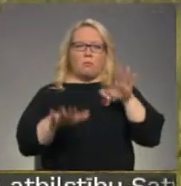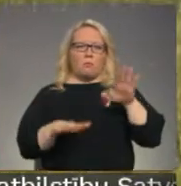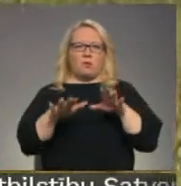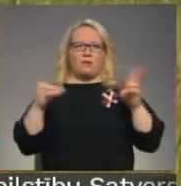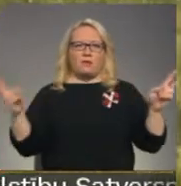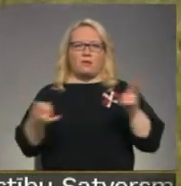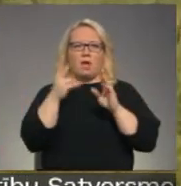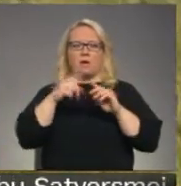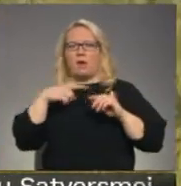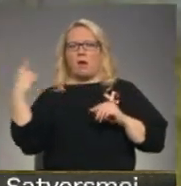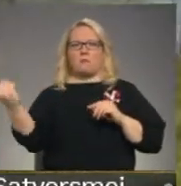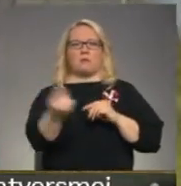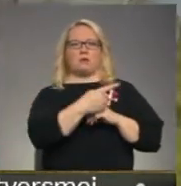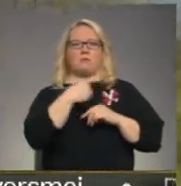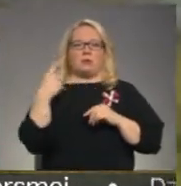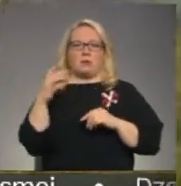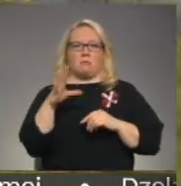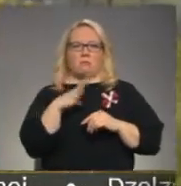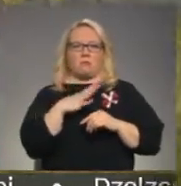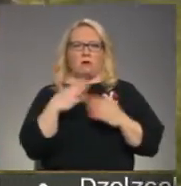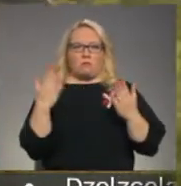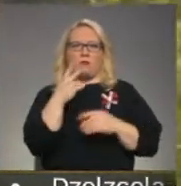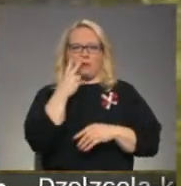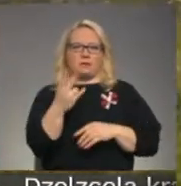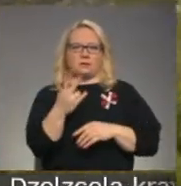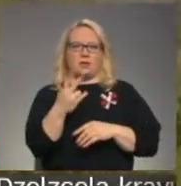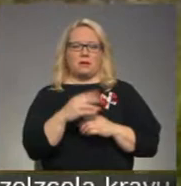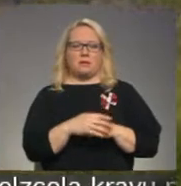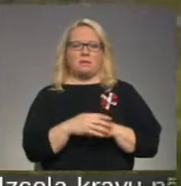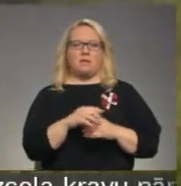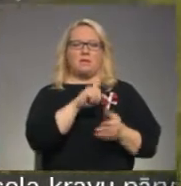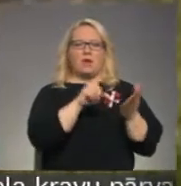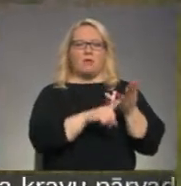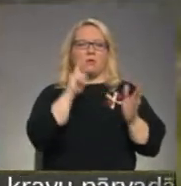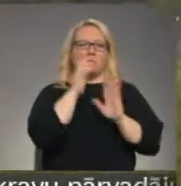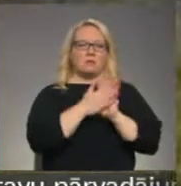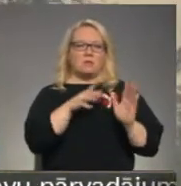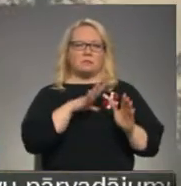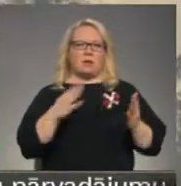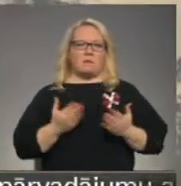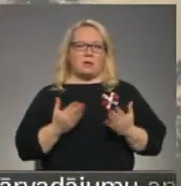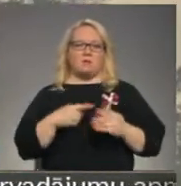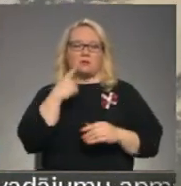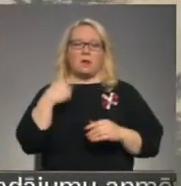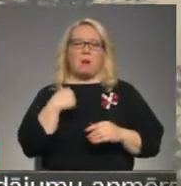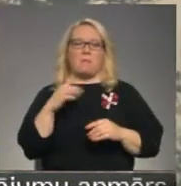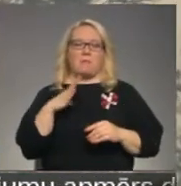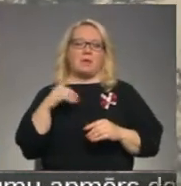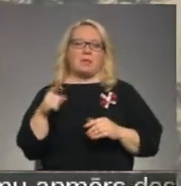apbraucām riņķī, visam iesākumam bija ko redzēt. Es tur rotu, ka jums tas vairāk tāds piedzīvojums. Man tas bija tāds labs pasākums.